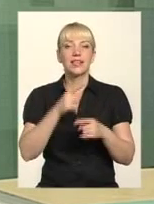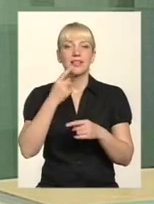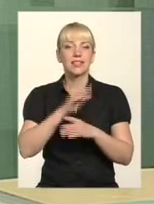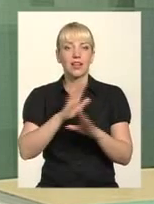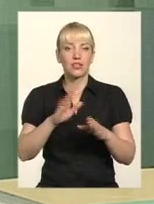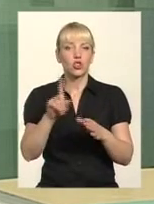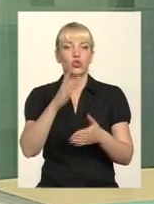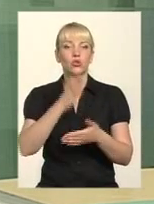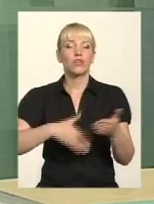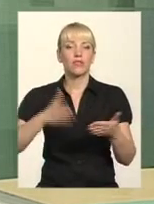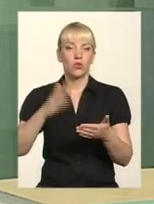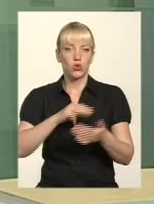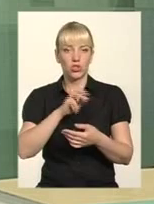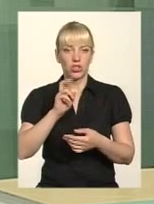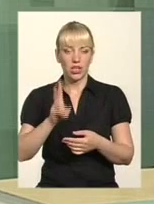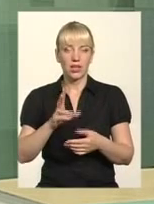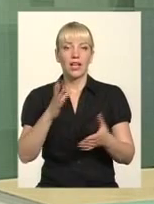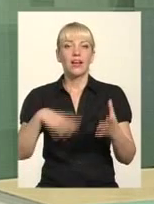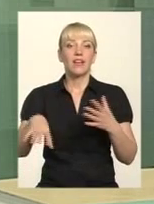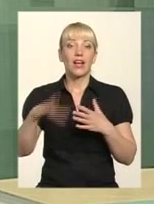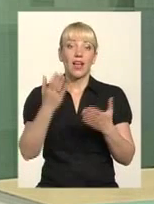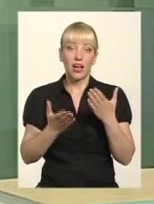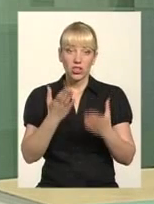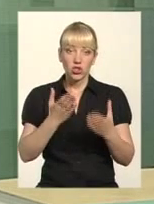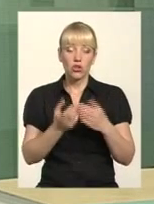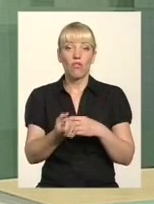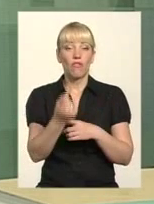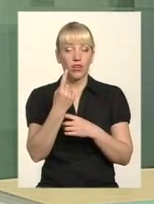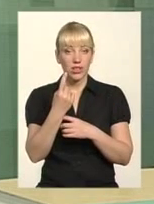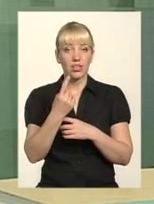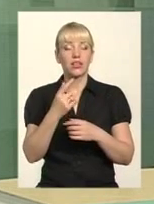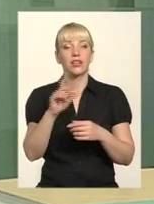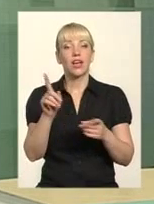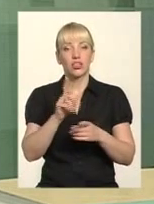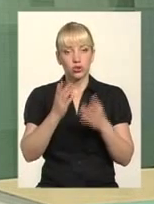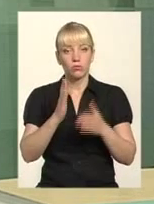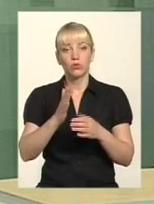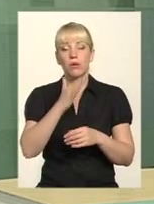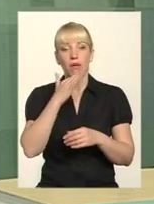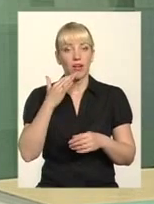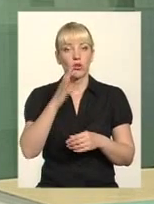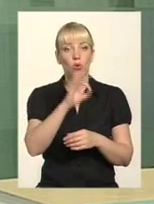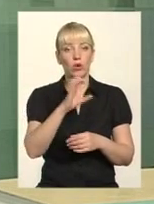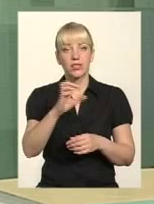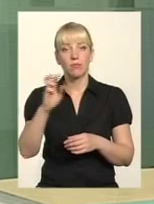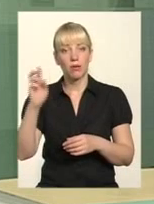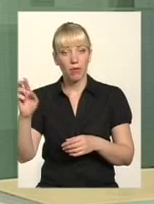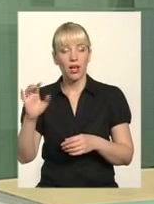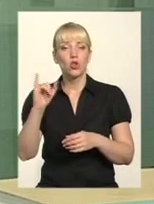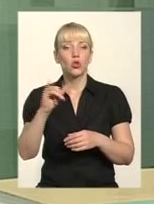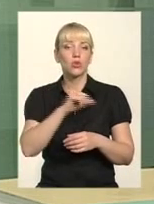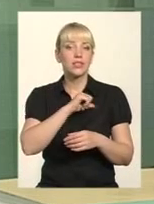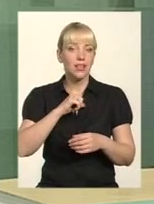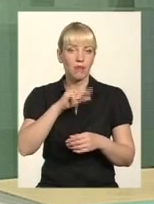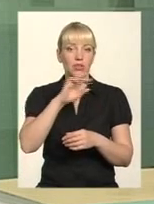відповідно зникне необхідність у жеках. І тоді виникне слідувача необхідність